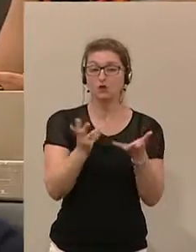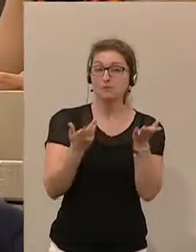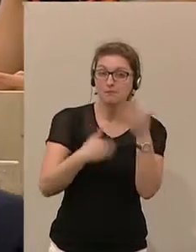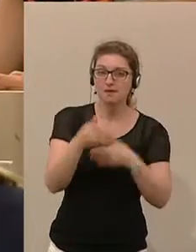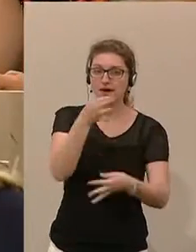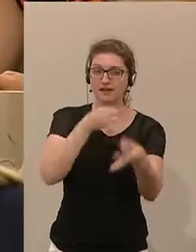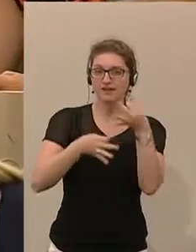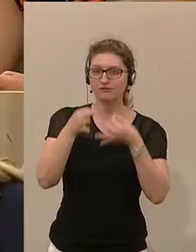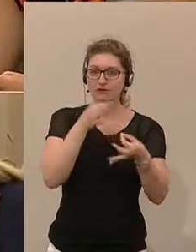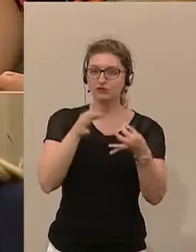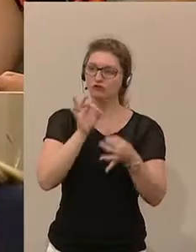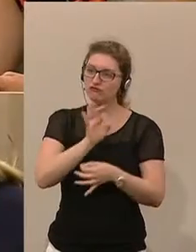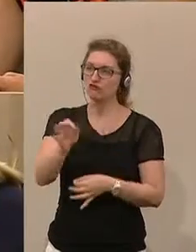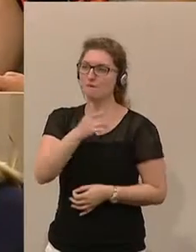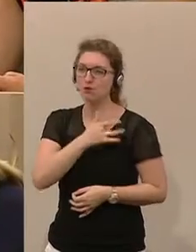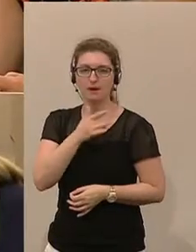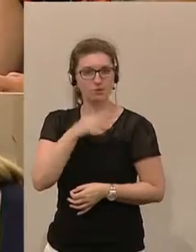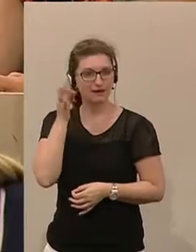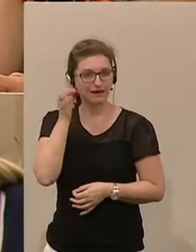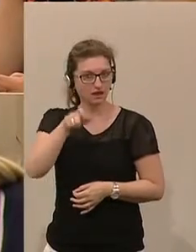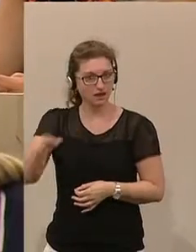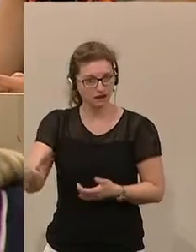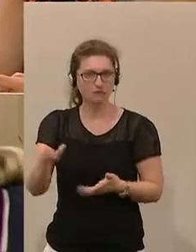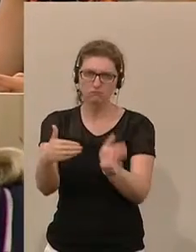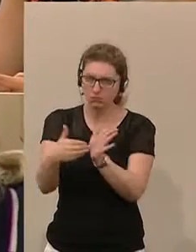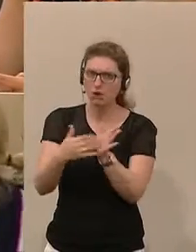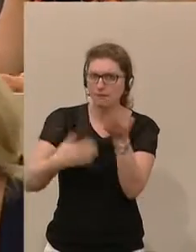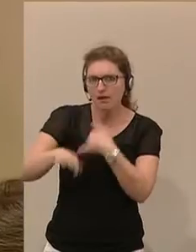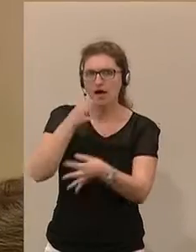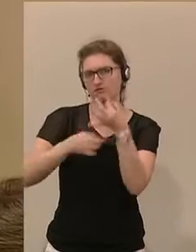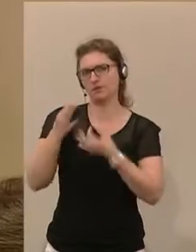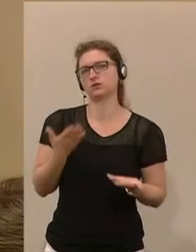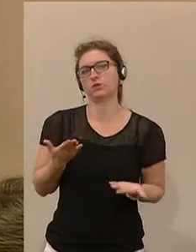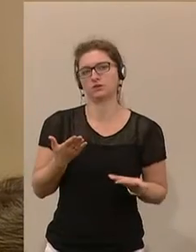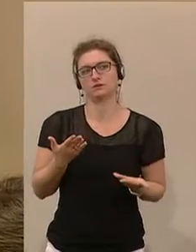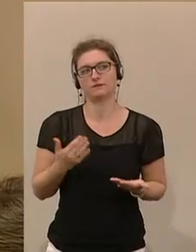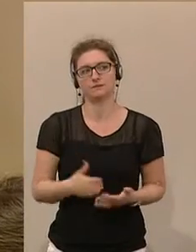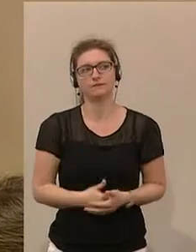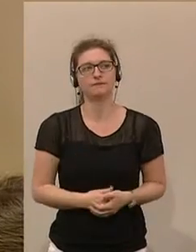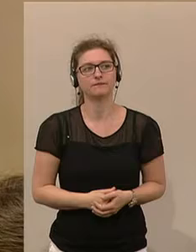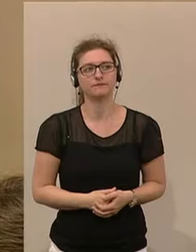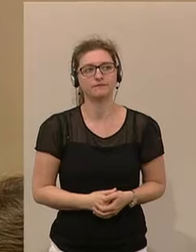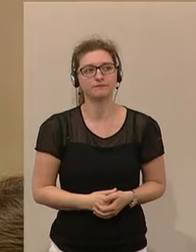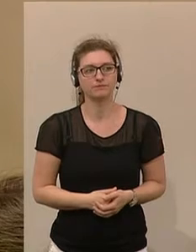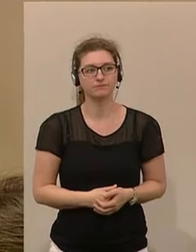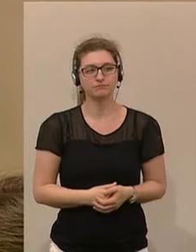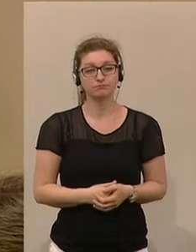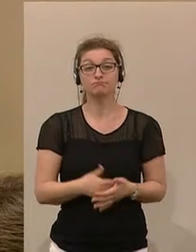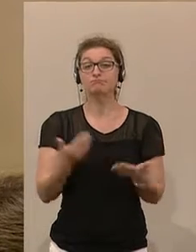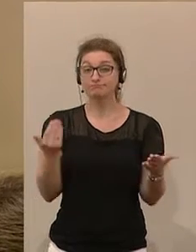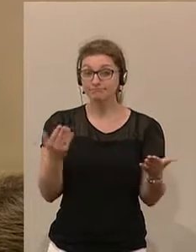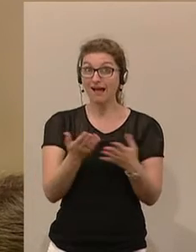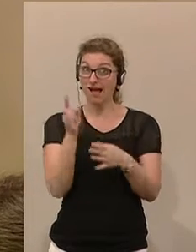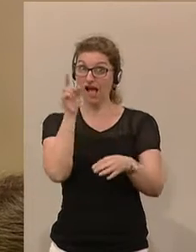für alle Bürger und Bürgerinnen gebraucht hätte. Der Auftrag, wie gesagt,